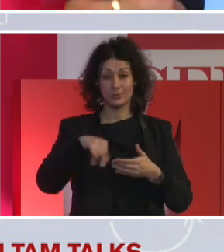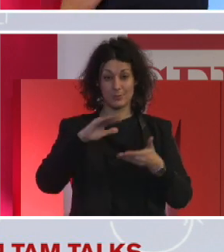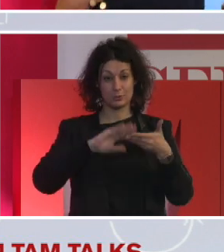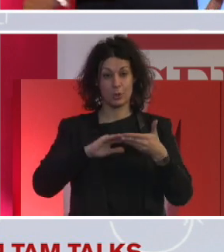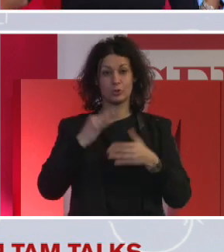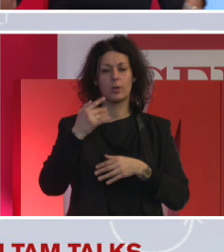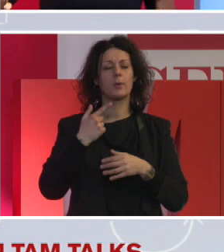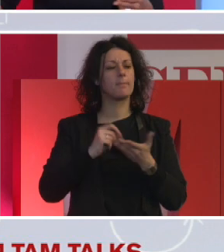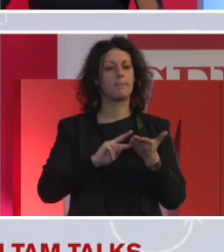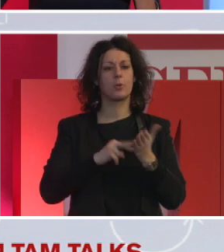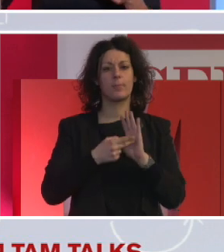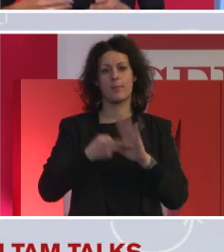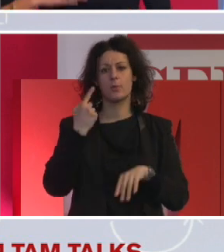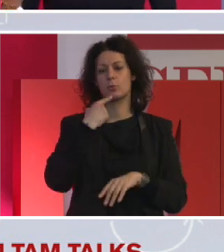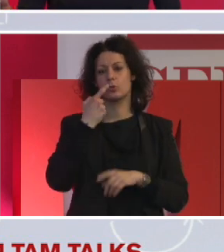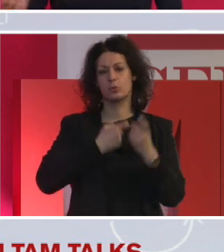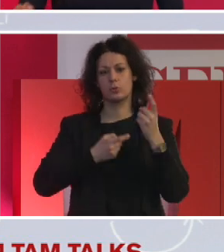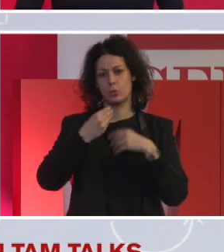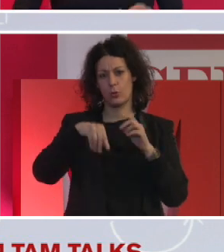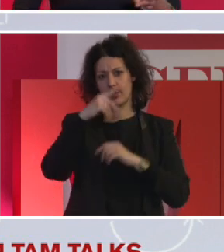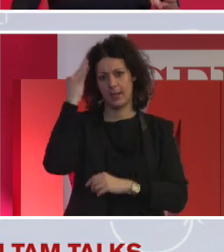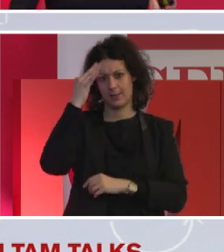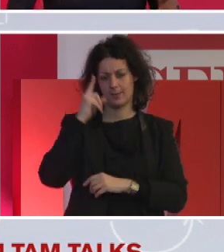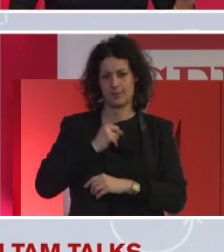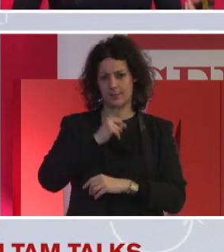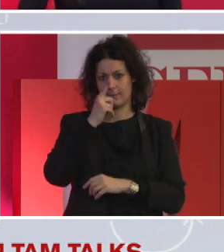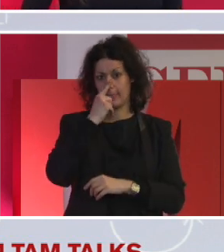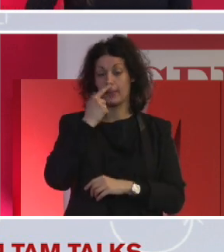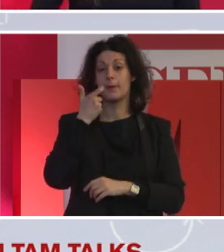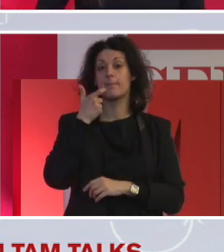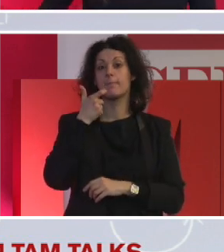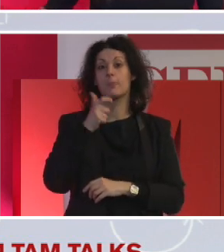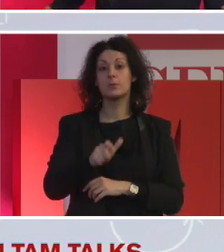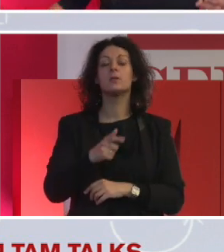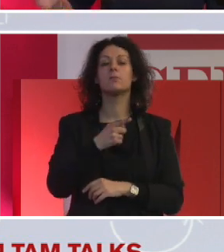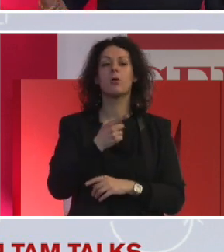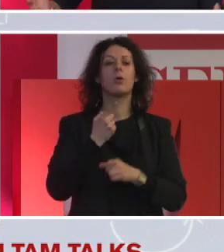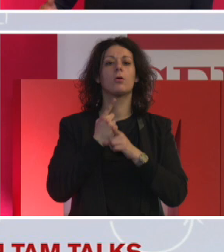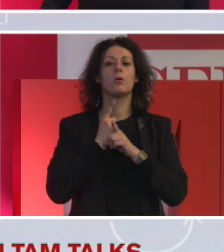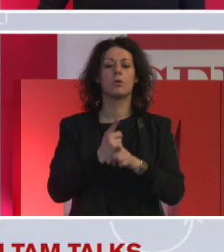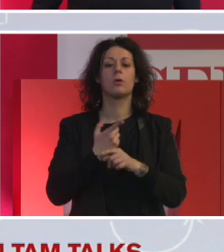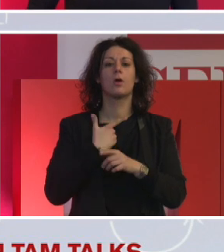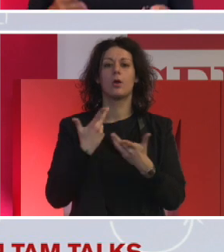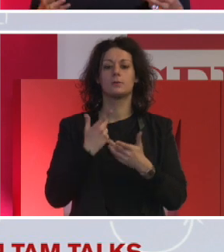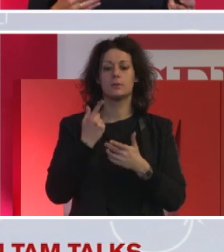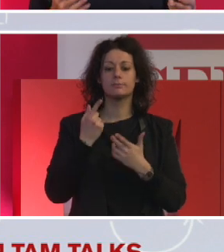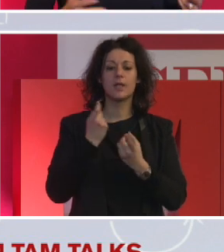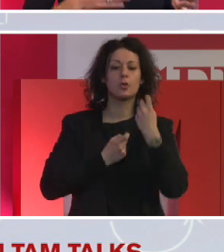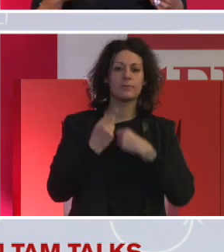proprio perché in base a dove sei e anche a livello di povertà o no, si sono visti molti